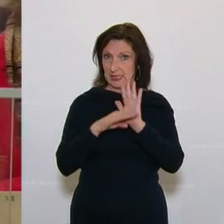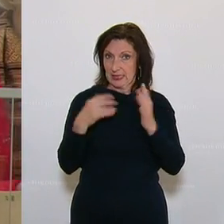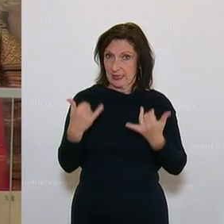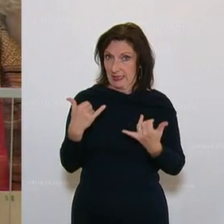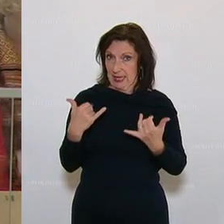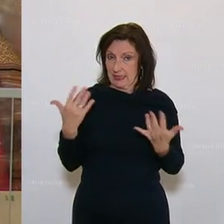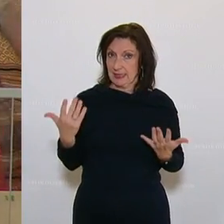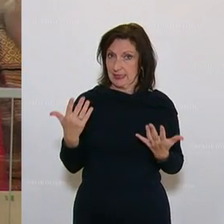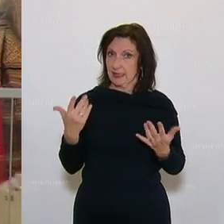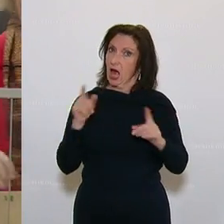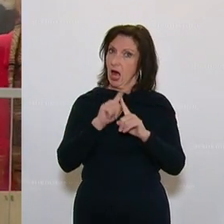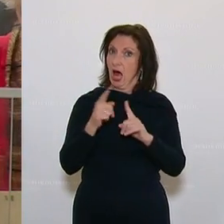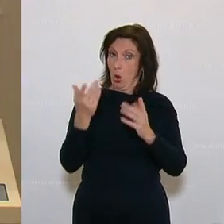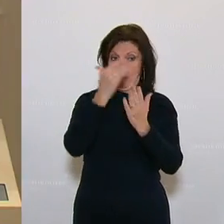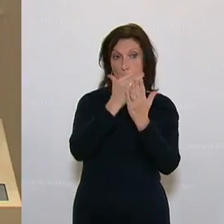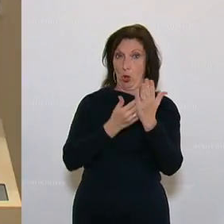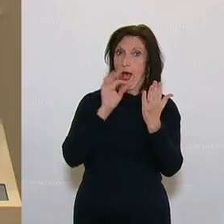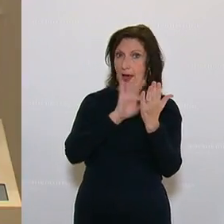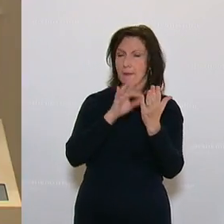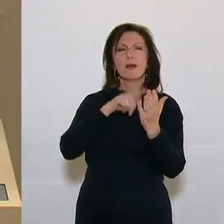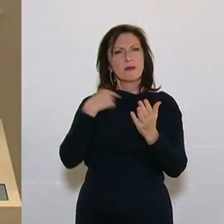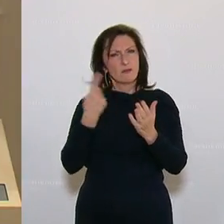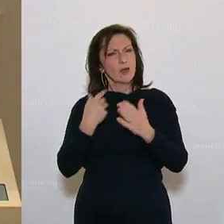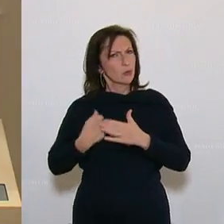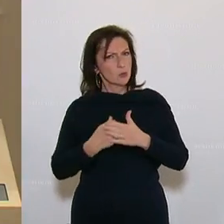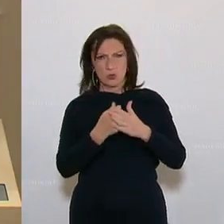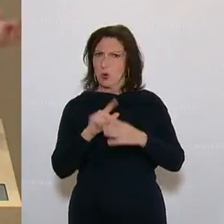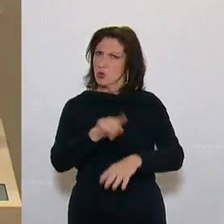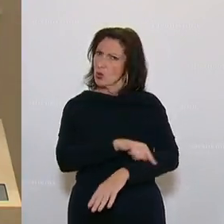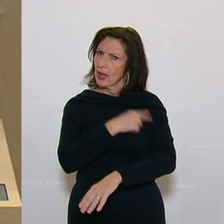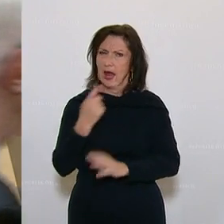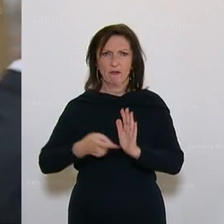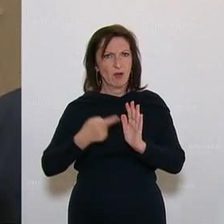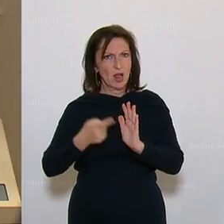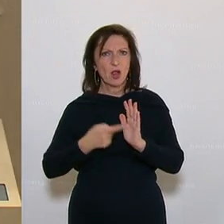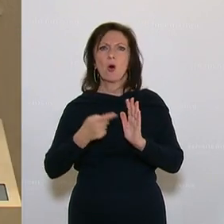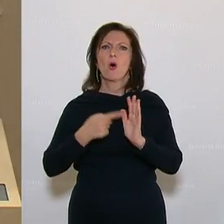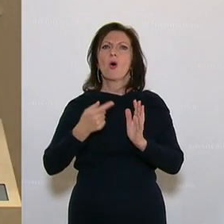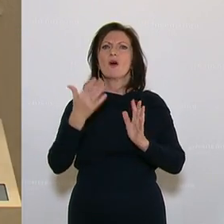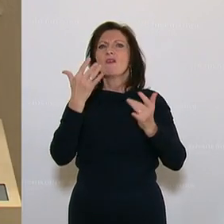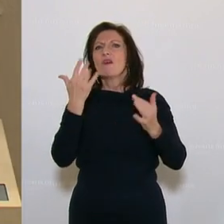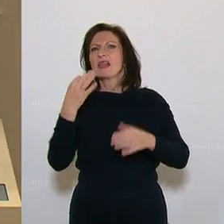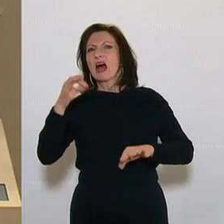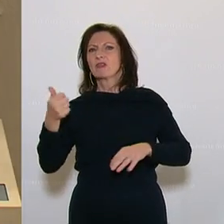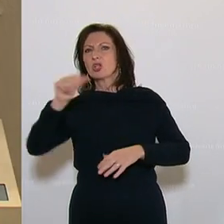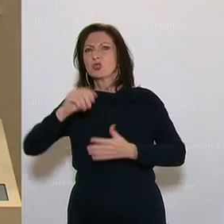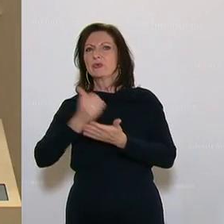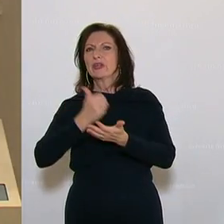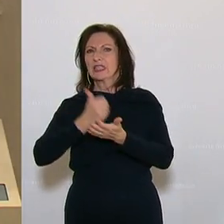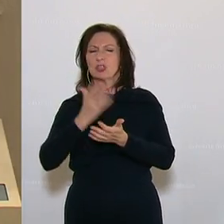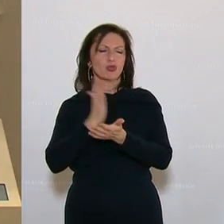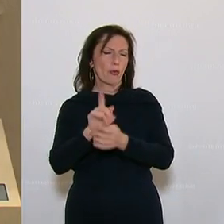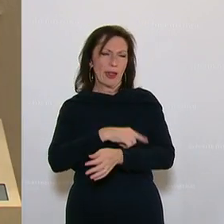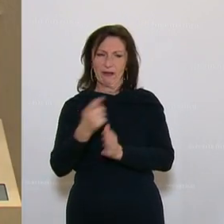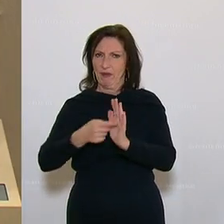auch auf der Agenda steht, unterstützen wir. Es ist eine langjährige Forderung, die Zuverdienstgrenze zu heben, aber trotzdem der Zeitpunkt